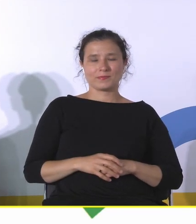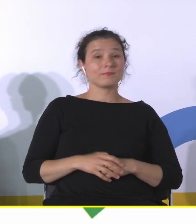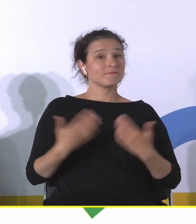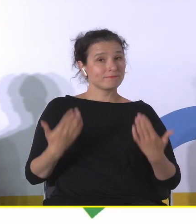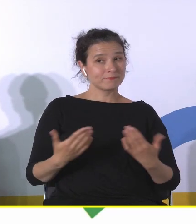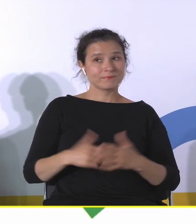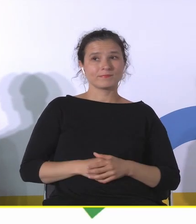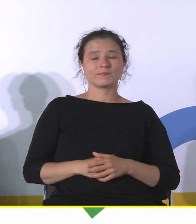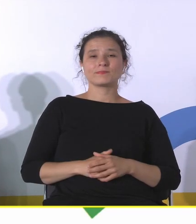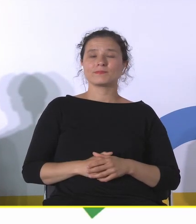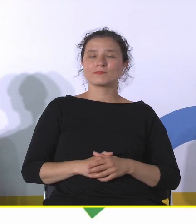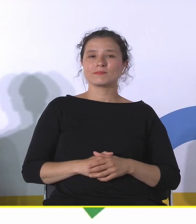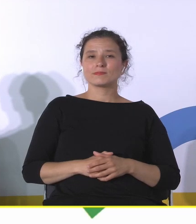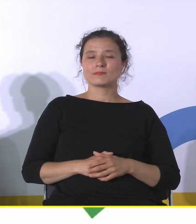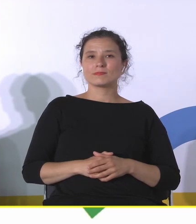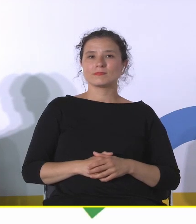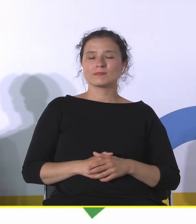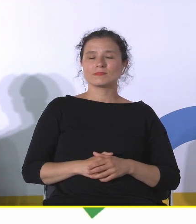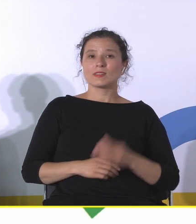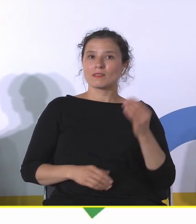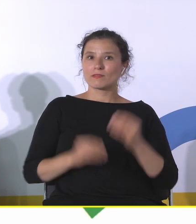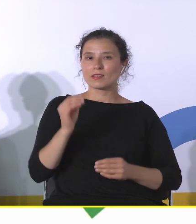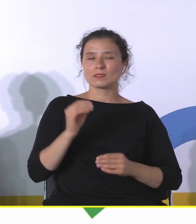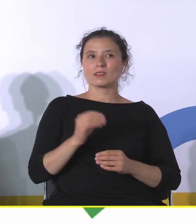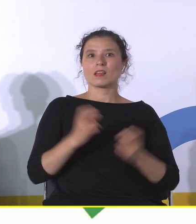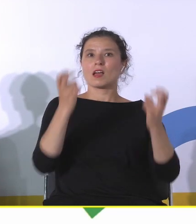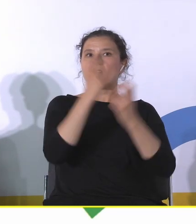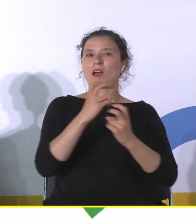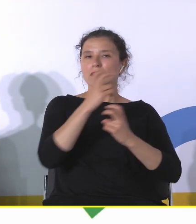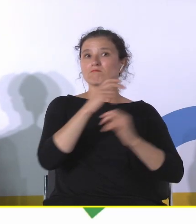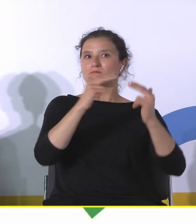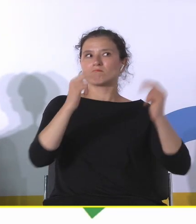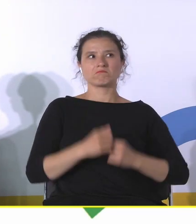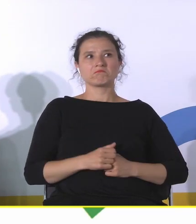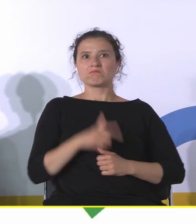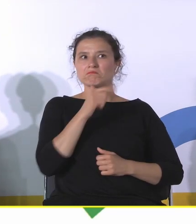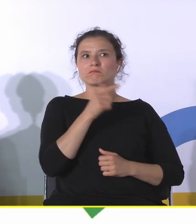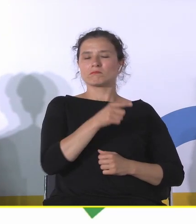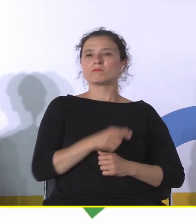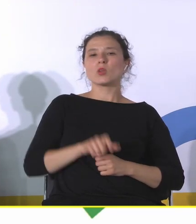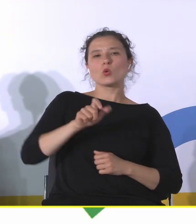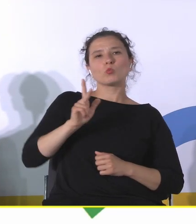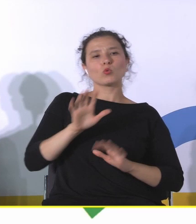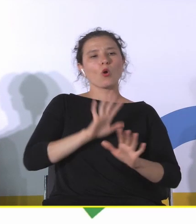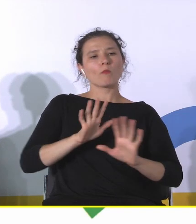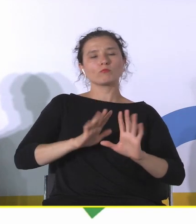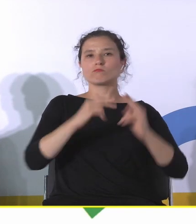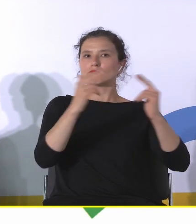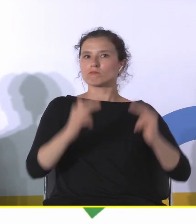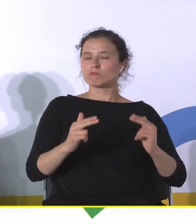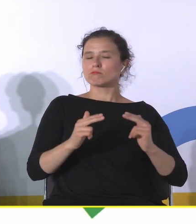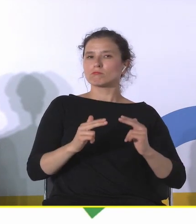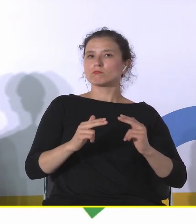mało tego. Ta atrakcja jest tak wielka, że jak nam wyznały osoby, które opiekują się tym zamkiem i które nas